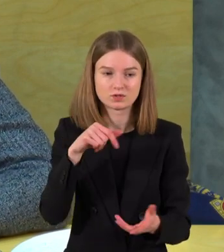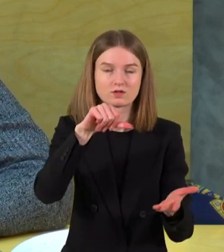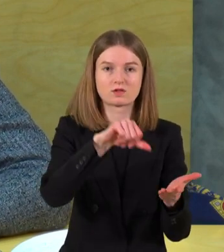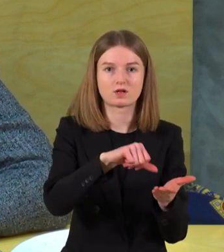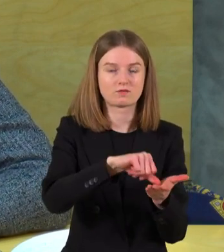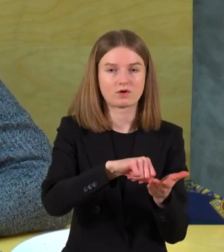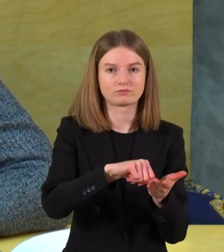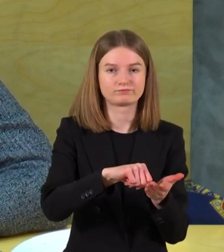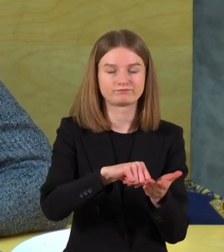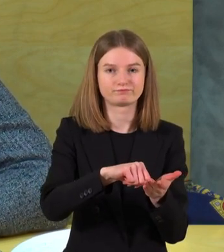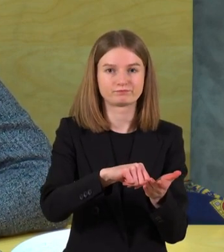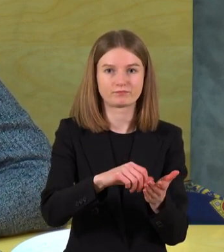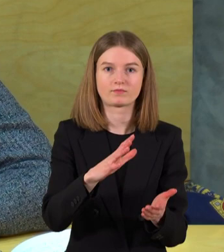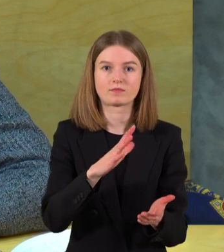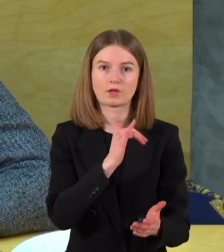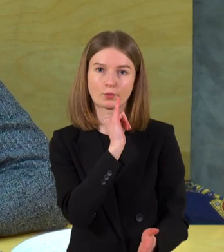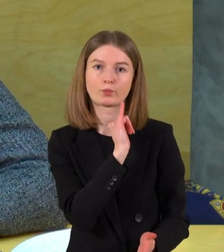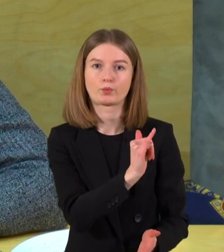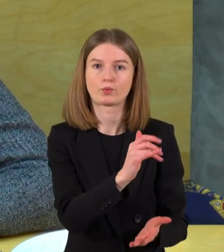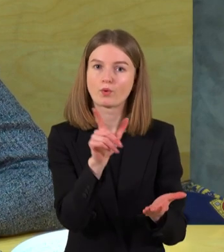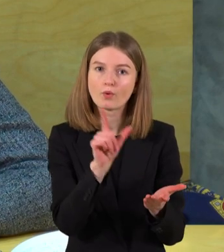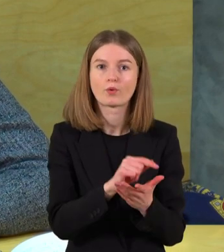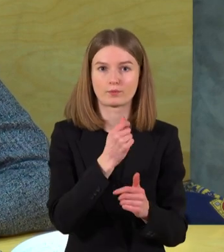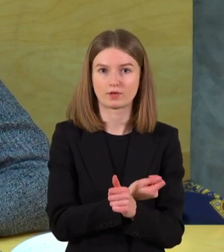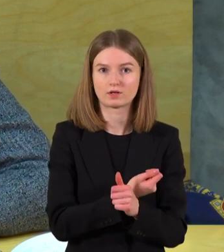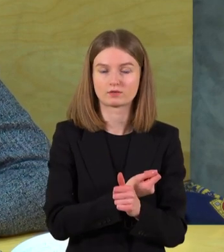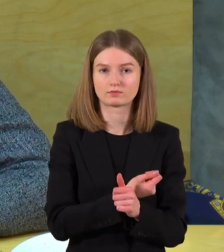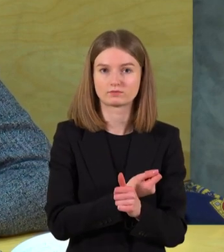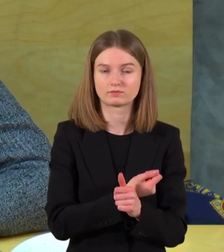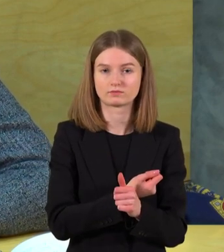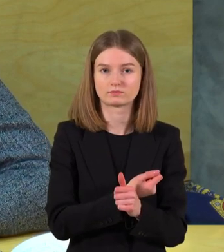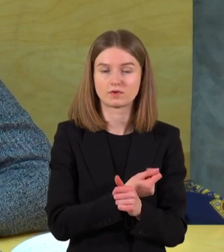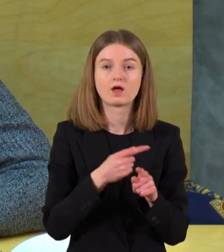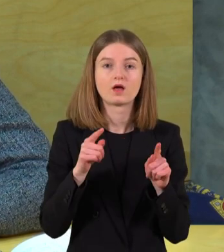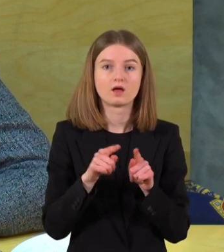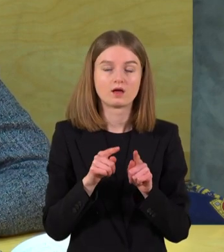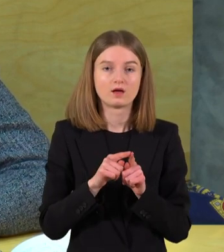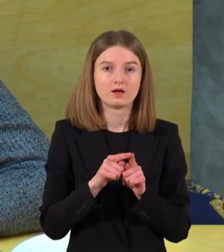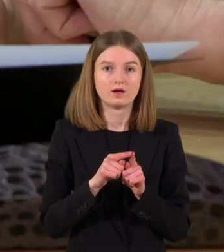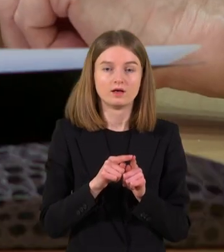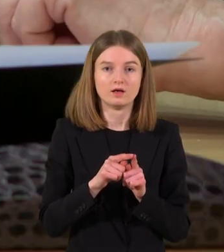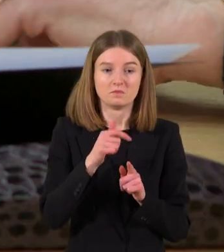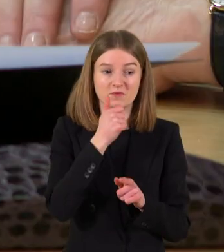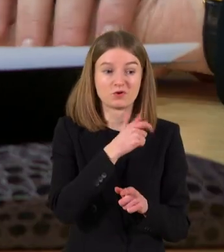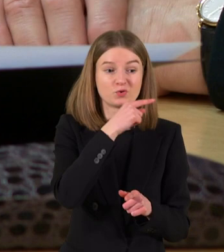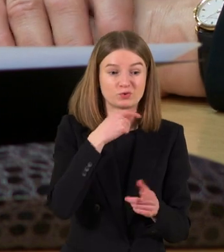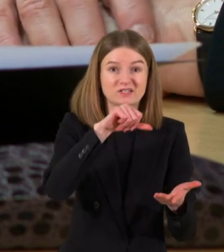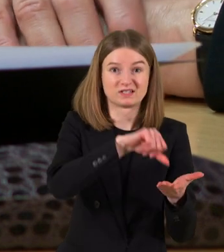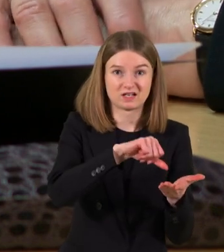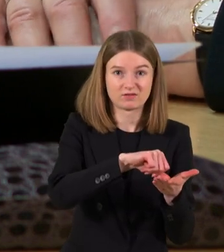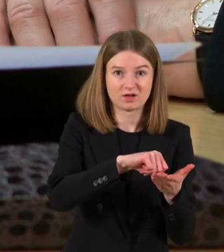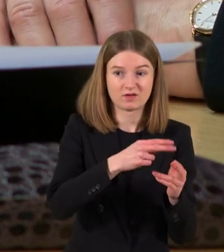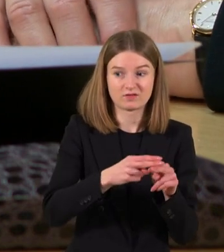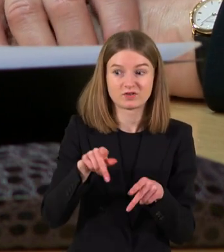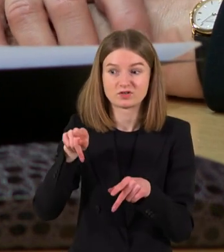diskusijoje su kitų valstybių parlamentarais. Juo labiau, kad tai labai žaidžia tiek politiškai,